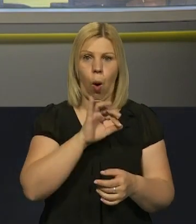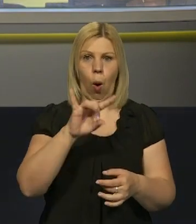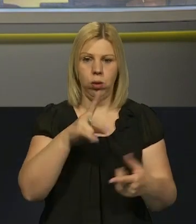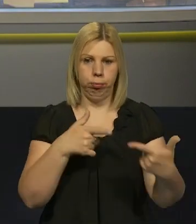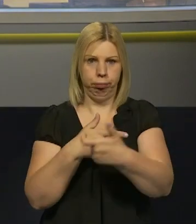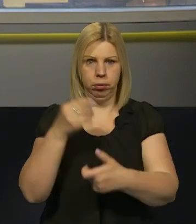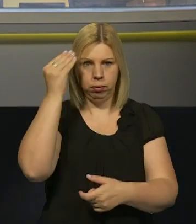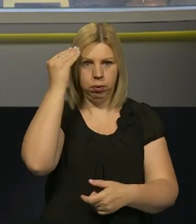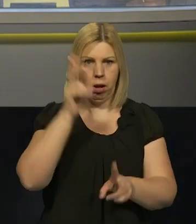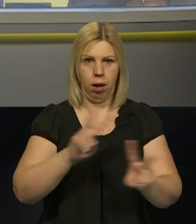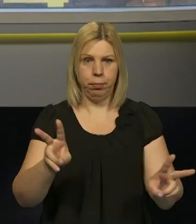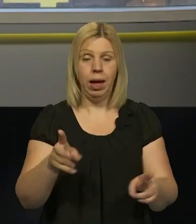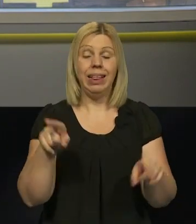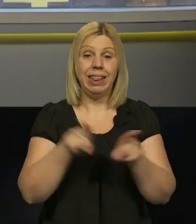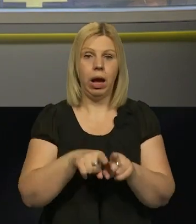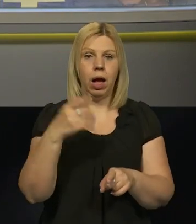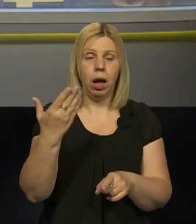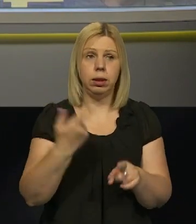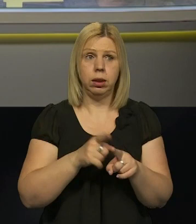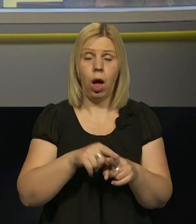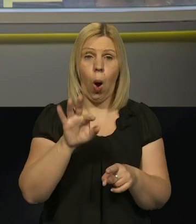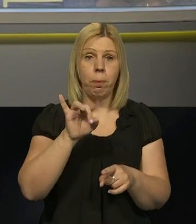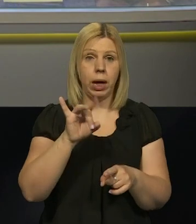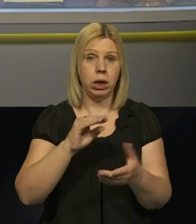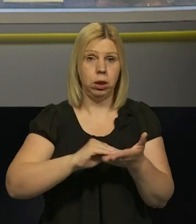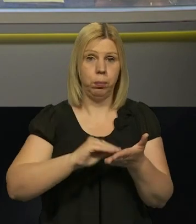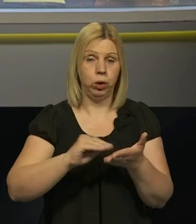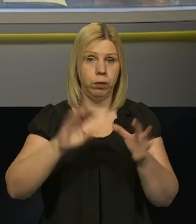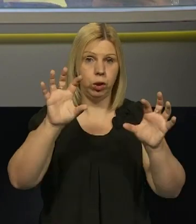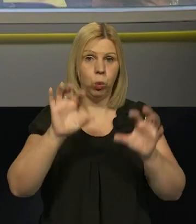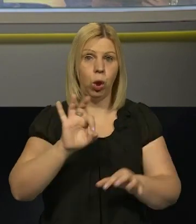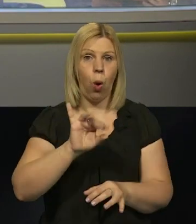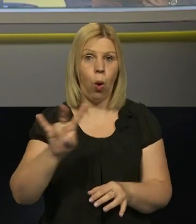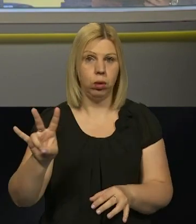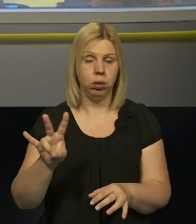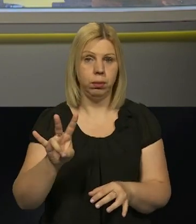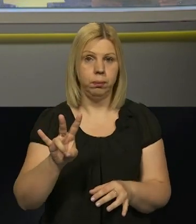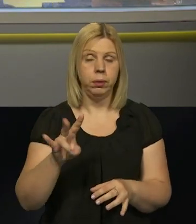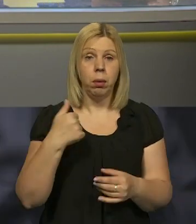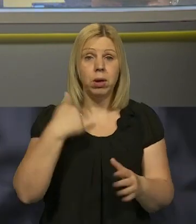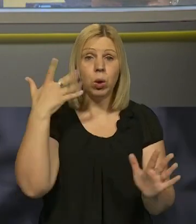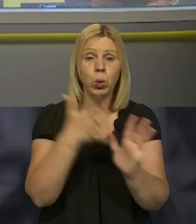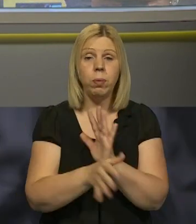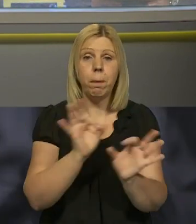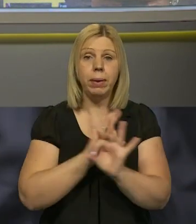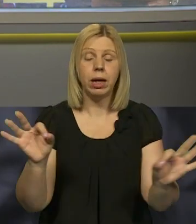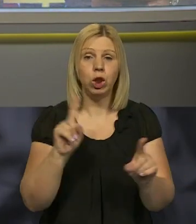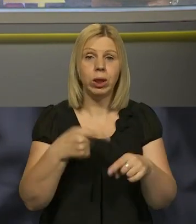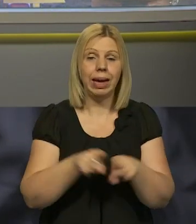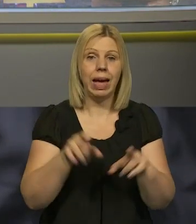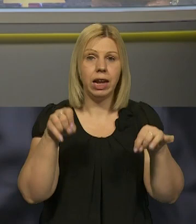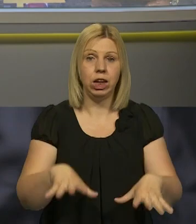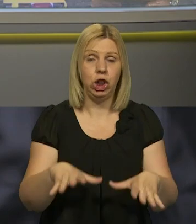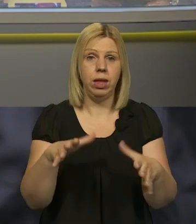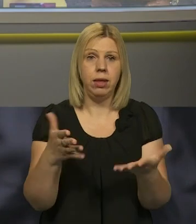Ось така. І, до речі, ця операція описана в статуті ООН. Але ми розуміємо прекрасно, що таке рішення